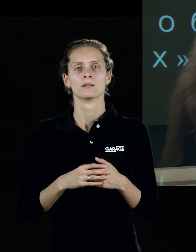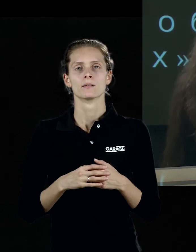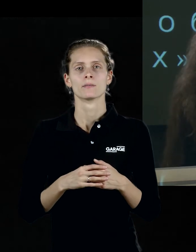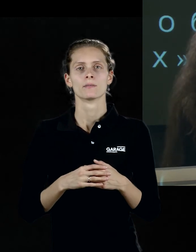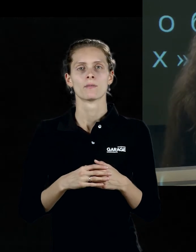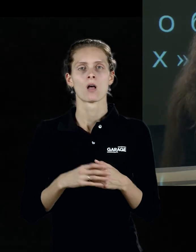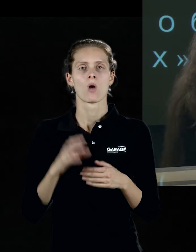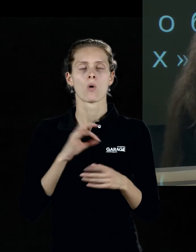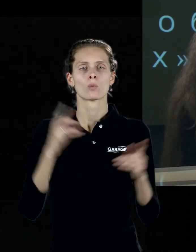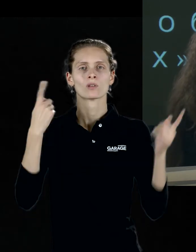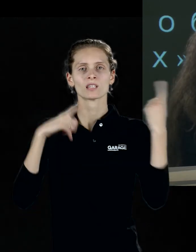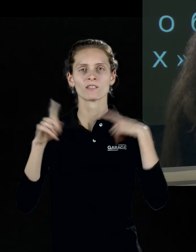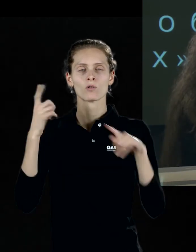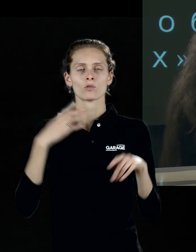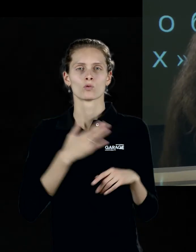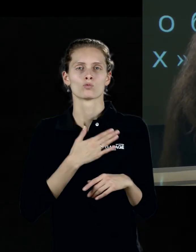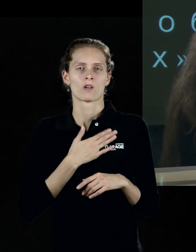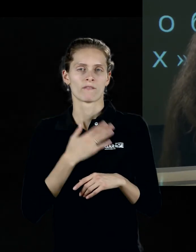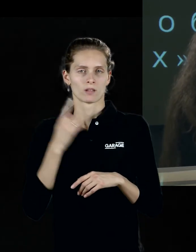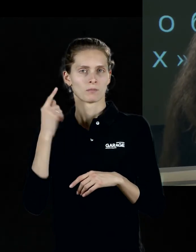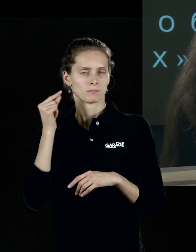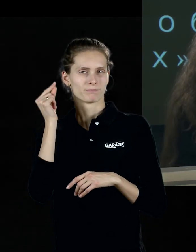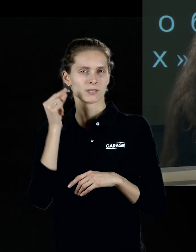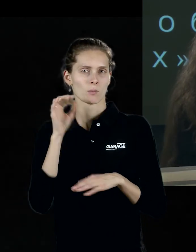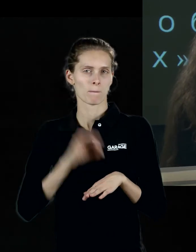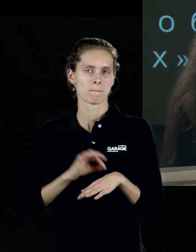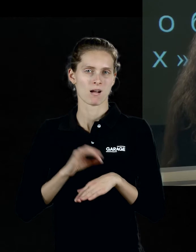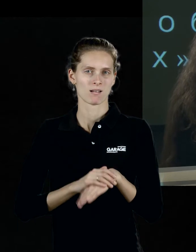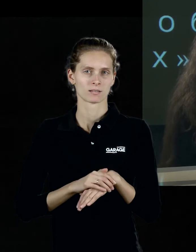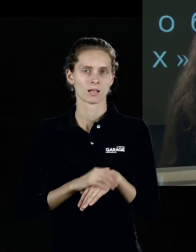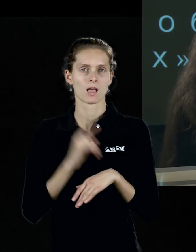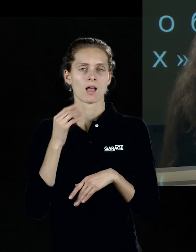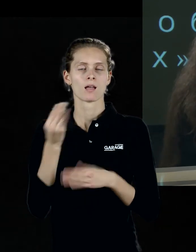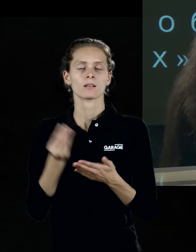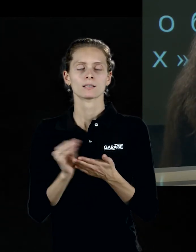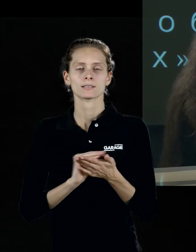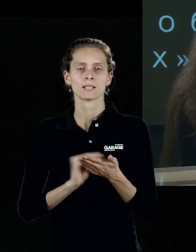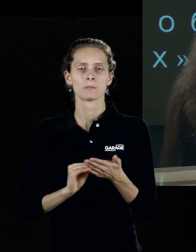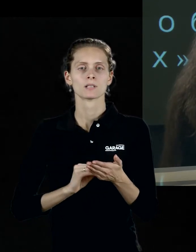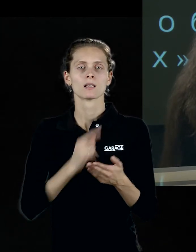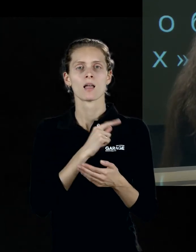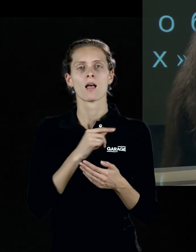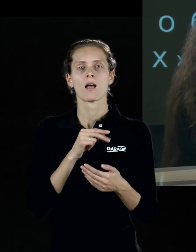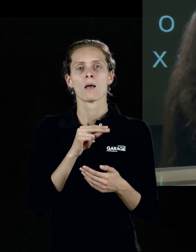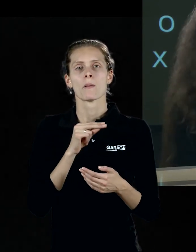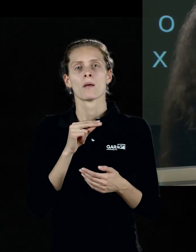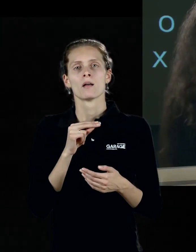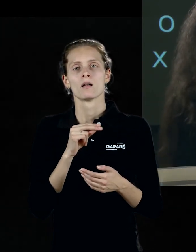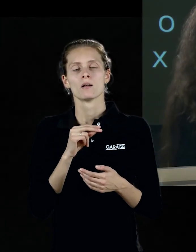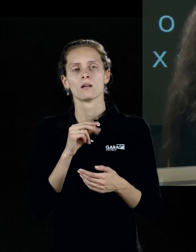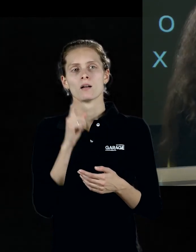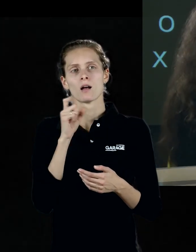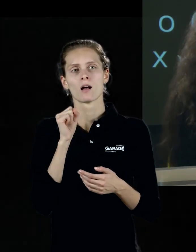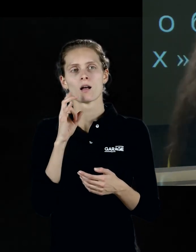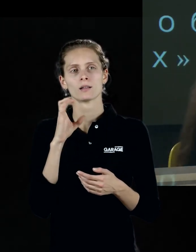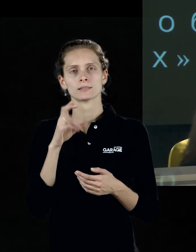душевнобольных». Написал ее немецкий психиатр и искусствовед Ханс Принсформ, который долгое время